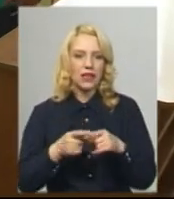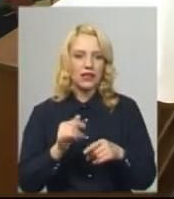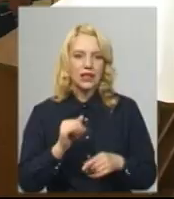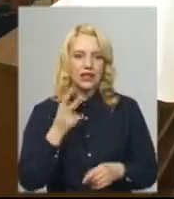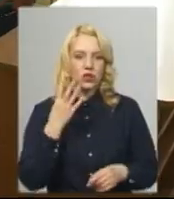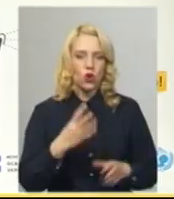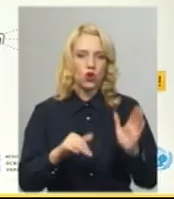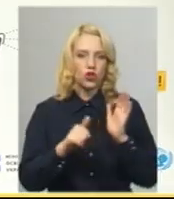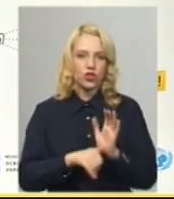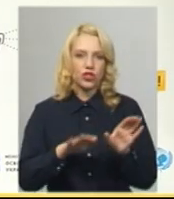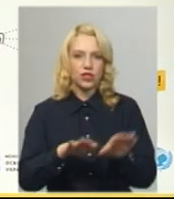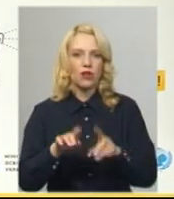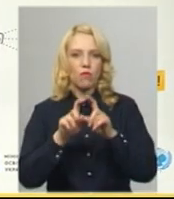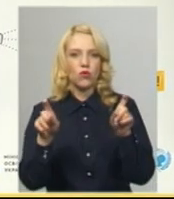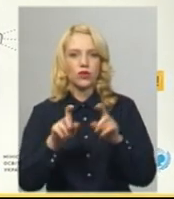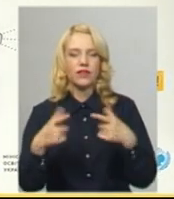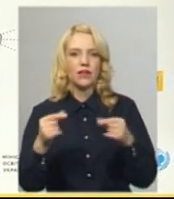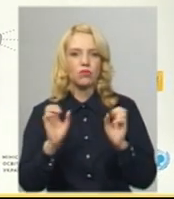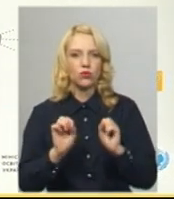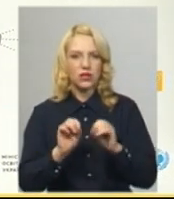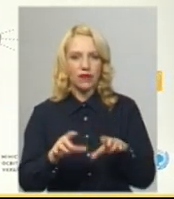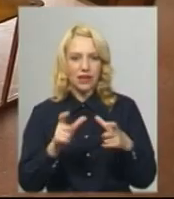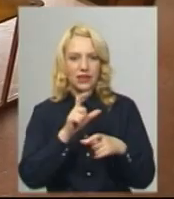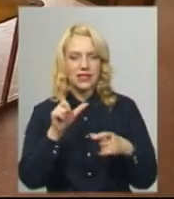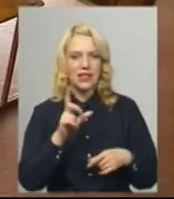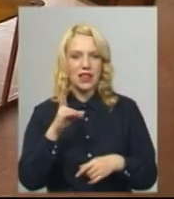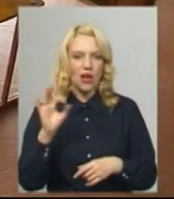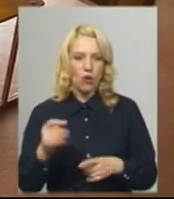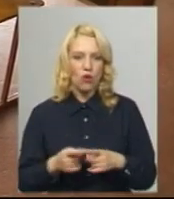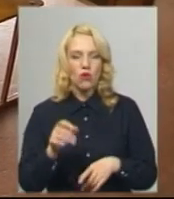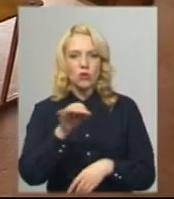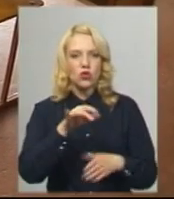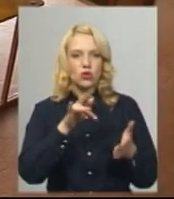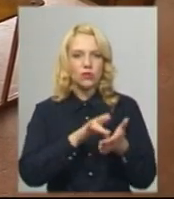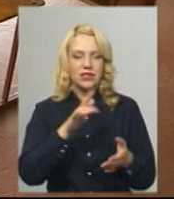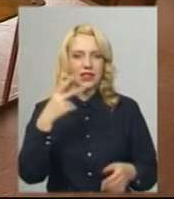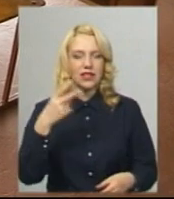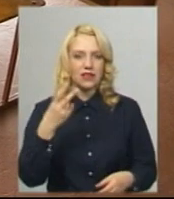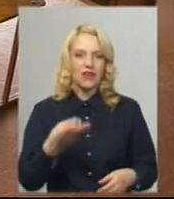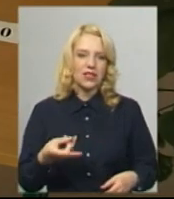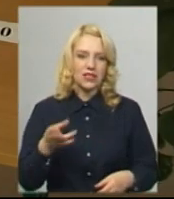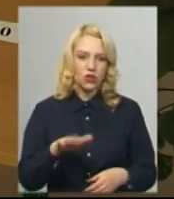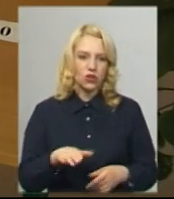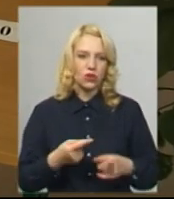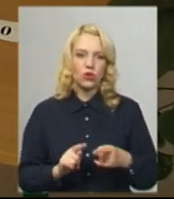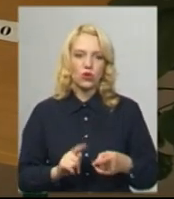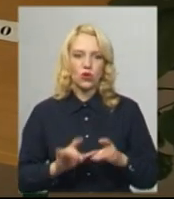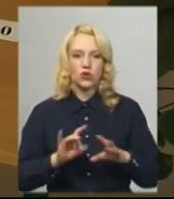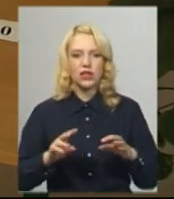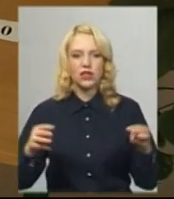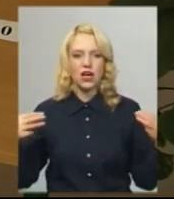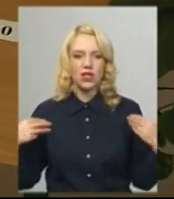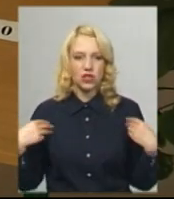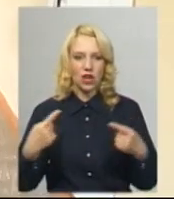46 пунктів, де складатимуть ЗНО за умов дотримання санітарних вимог. В обласному центрі таких 20, каже начальник відділу державного нагляду за